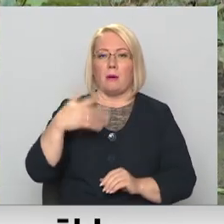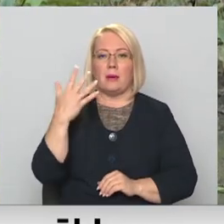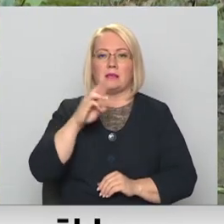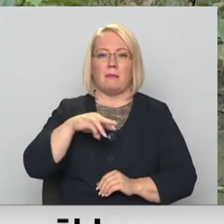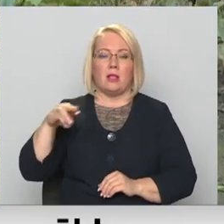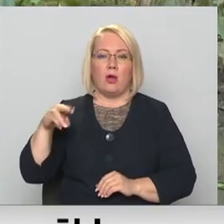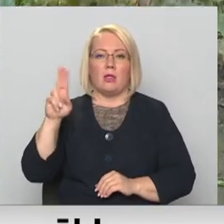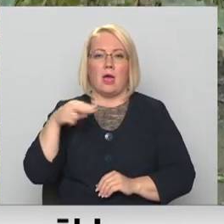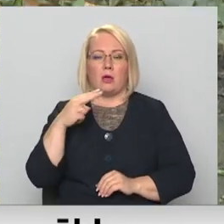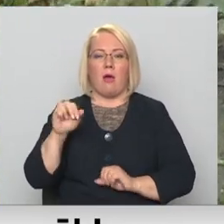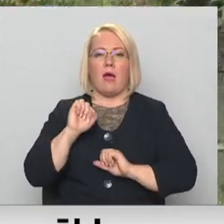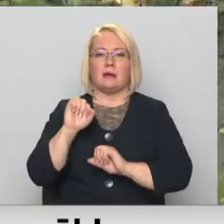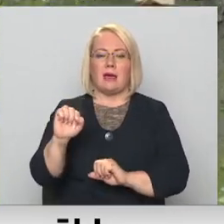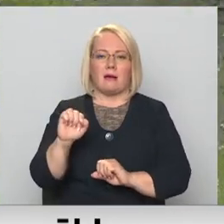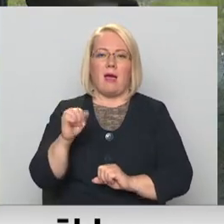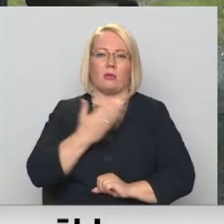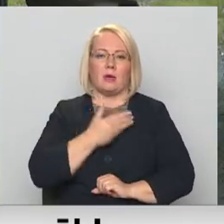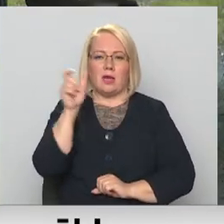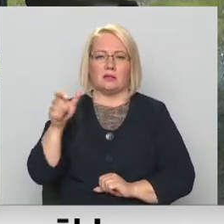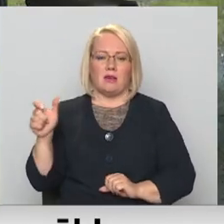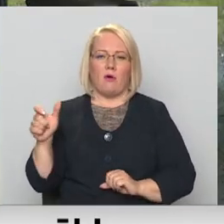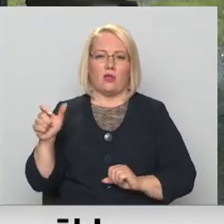aizsargāto lietātāja atbalsta nodrošināšanai.